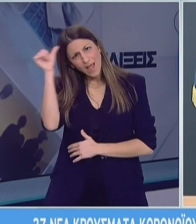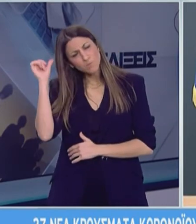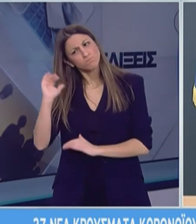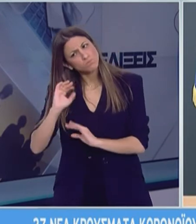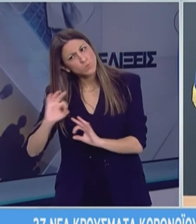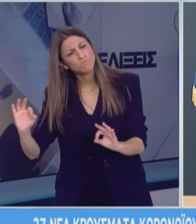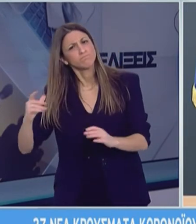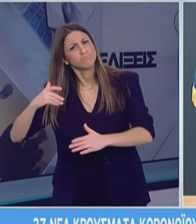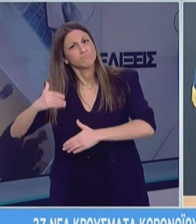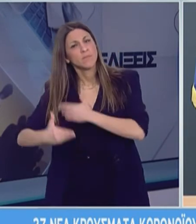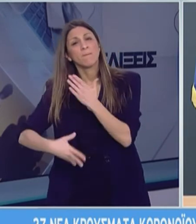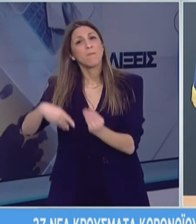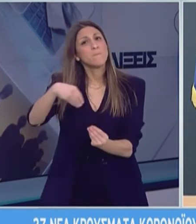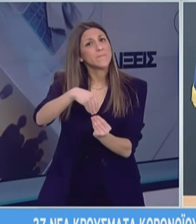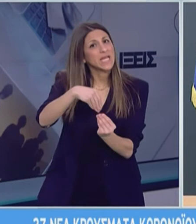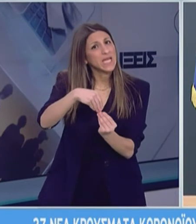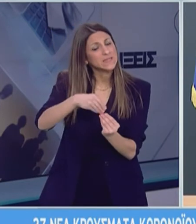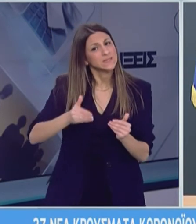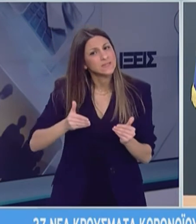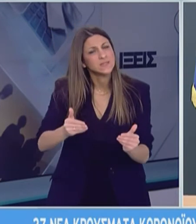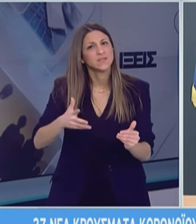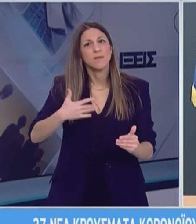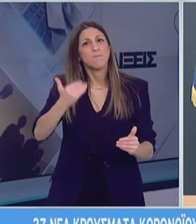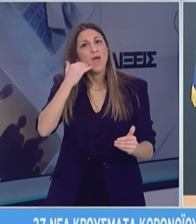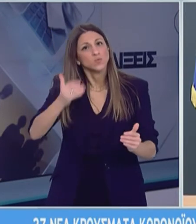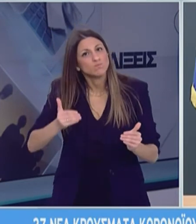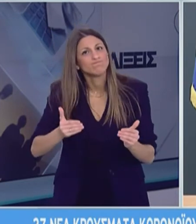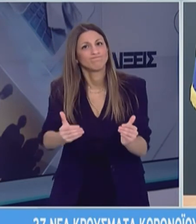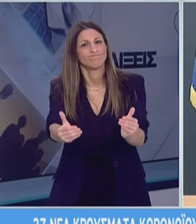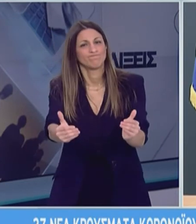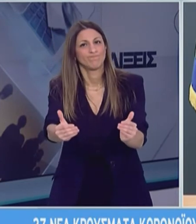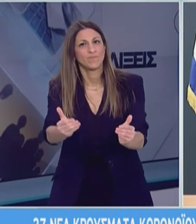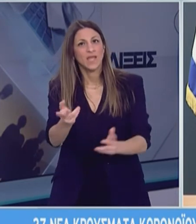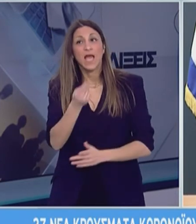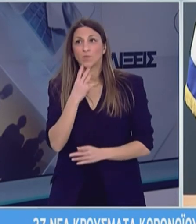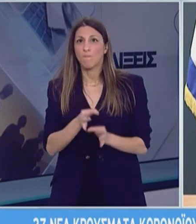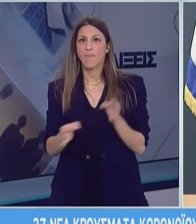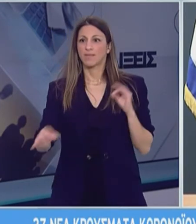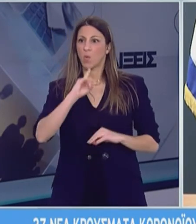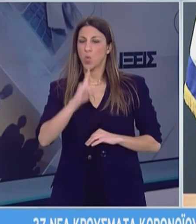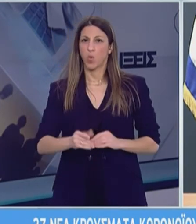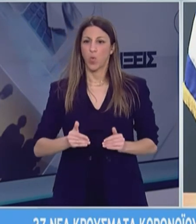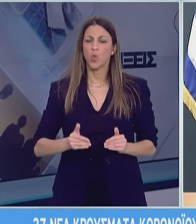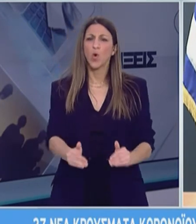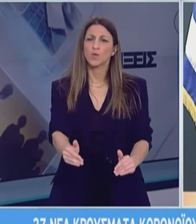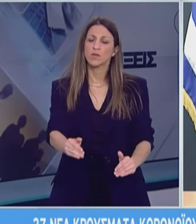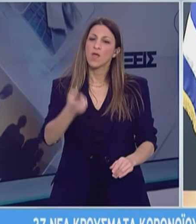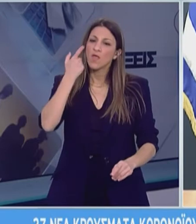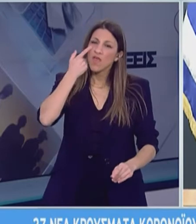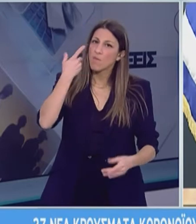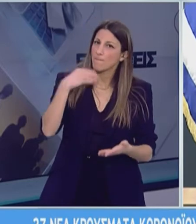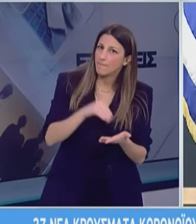στο σύστημα υγείας τον Απρίλιο και τον Μάιο αυτό δεν σημαίνει ότι πρέπει να παραδοθούν αναγκαστικά τα μέτρα τα μέτρα αξιολογούνται και